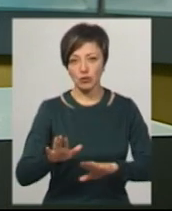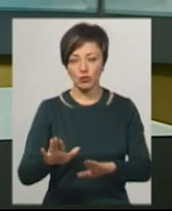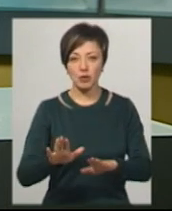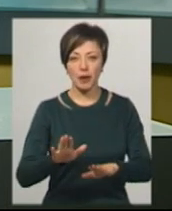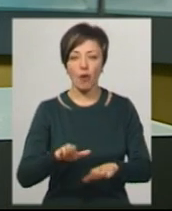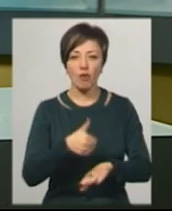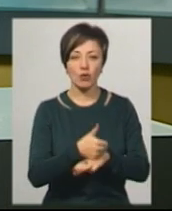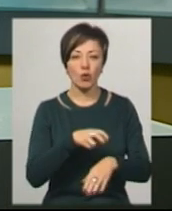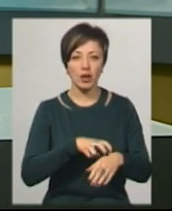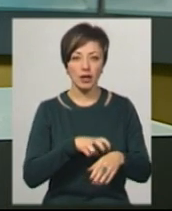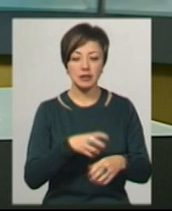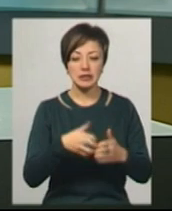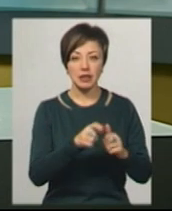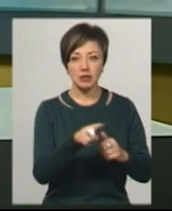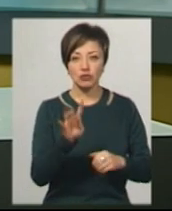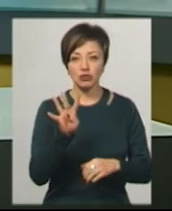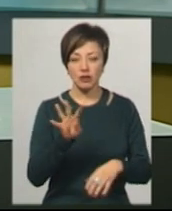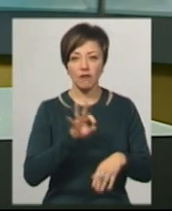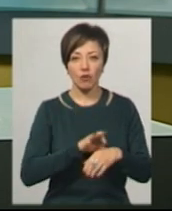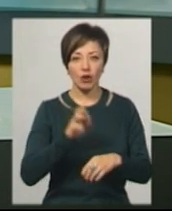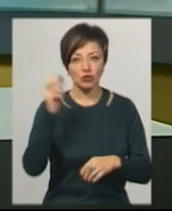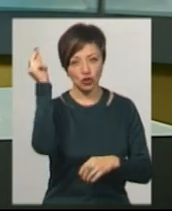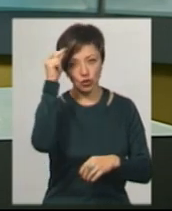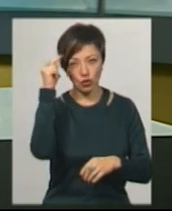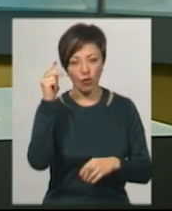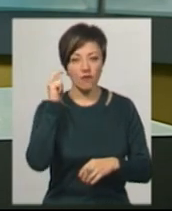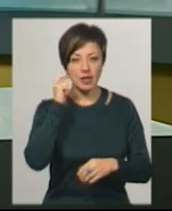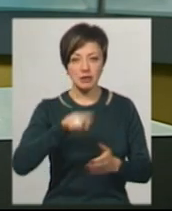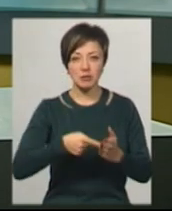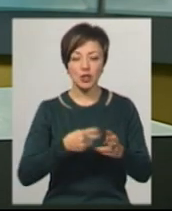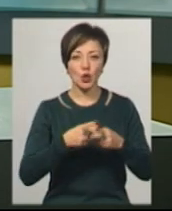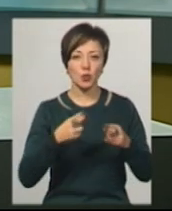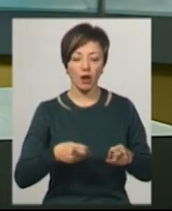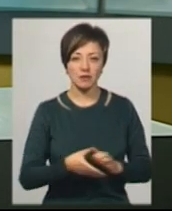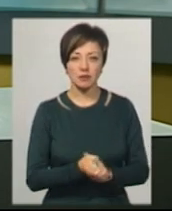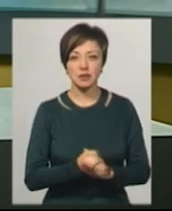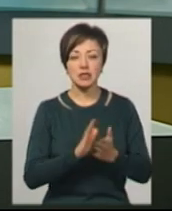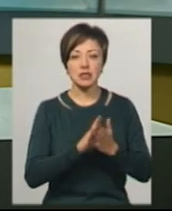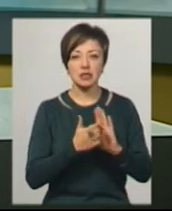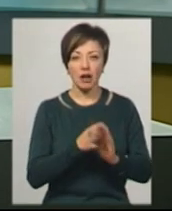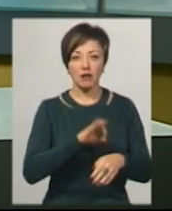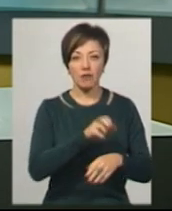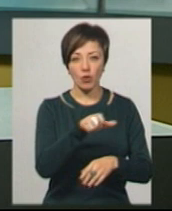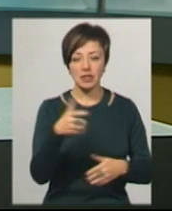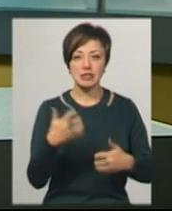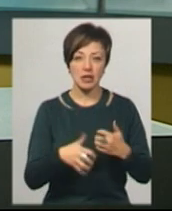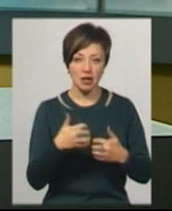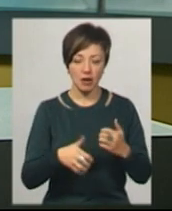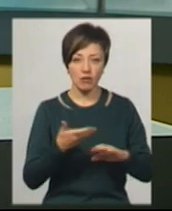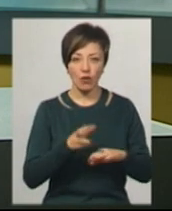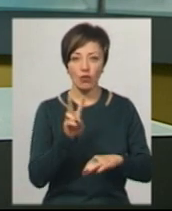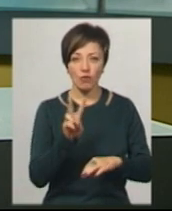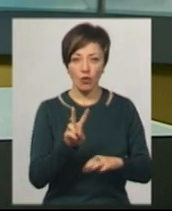Нінель Марцонь. Серед них четверо хворих шкільного віку з міста Дунаєвці. Стан пацієнтів середньої важкості. Двоє